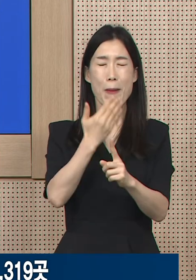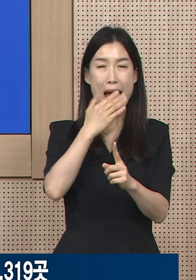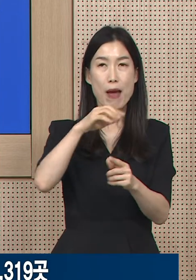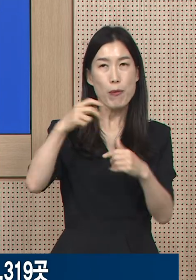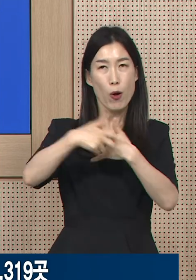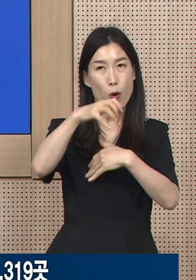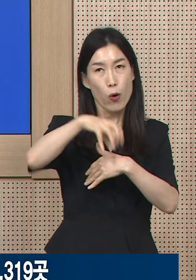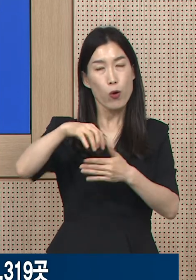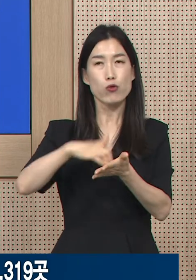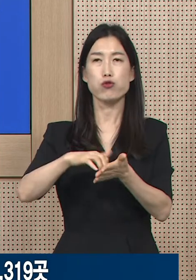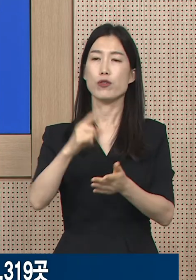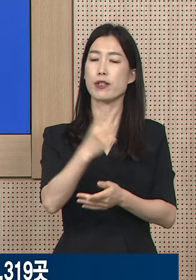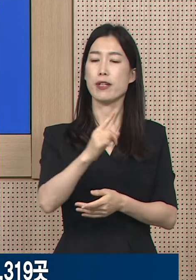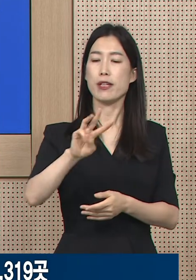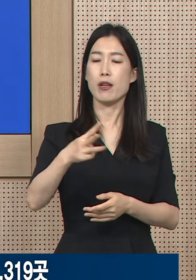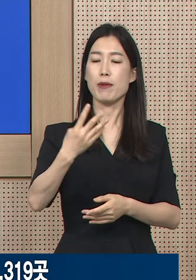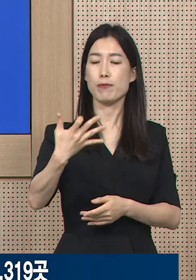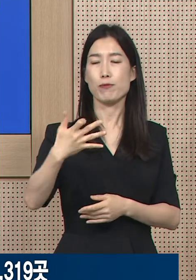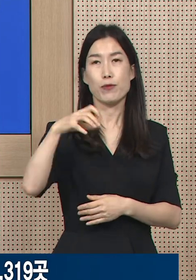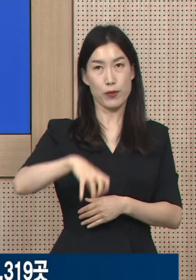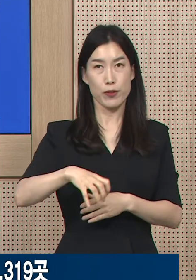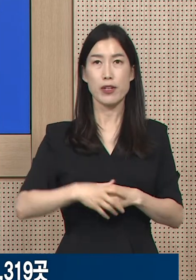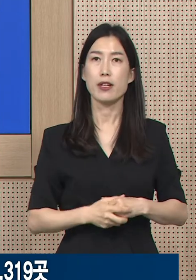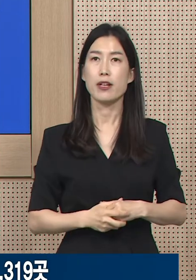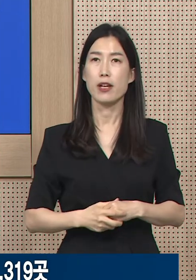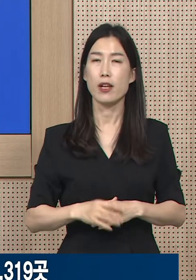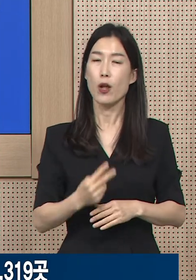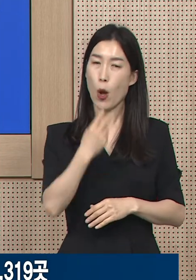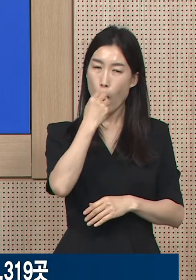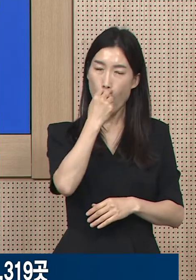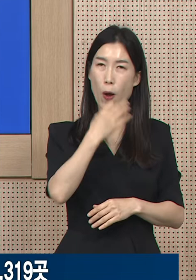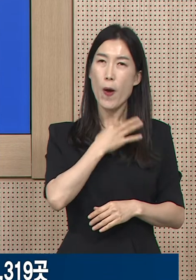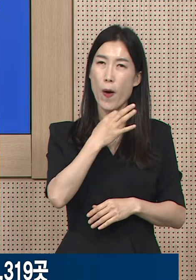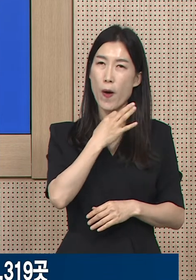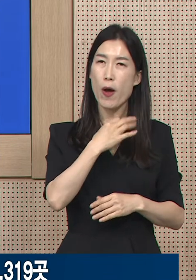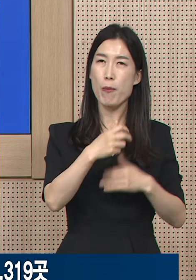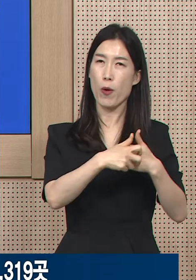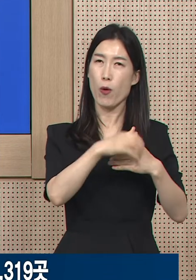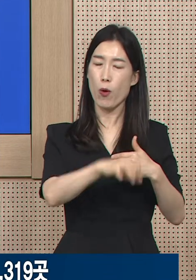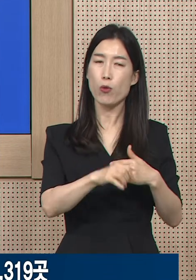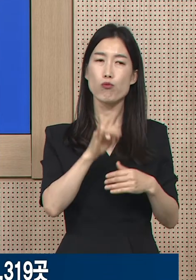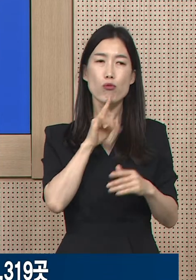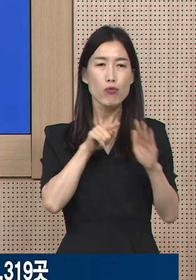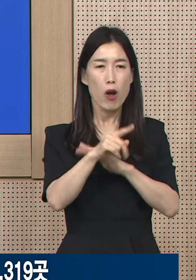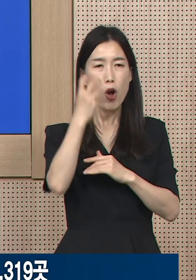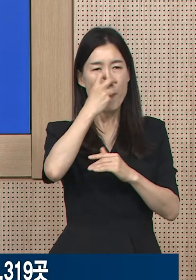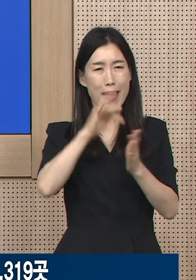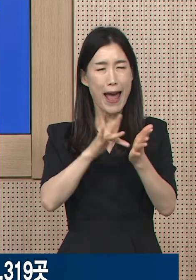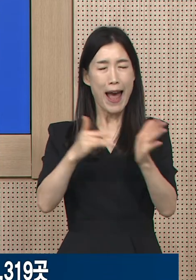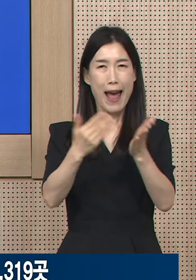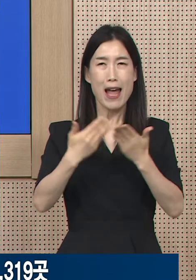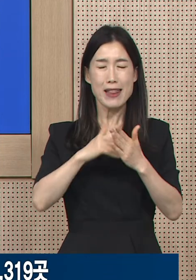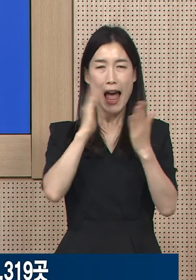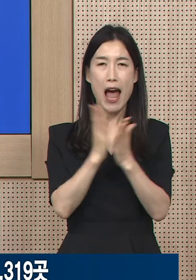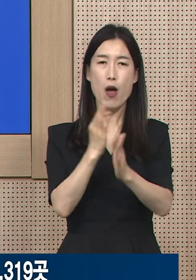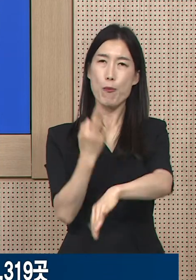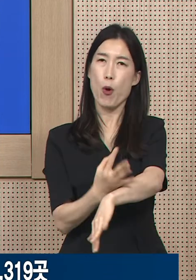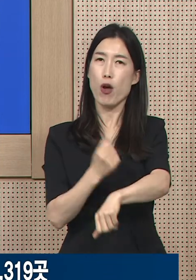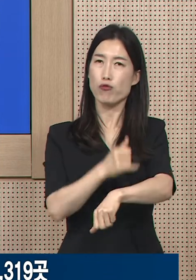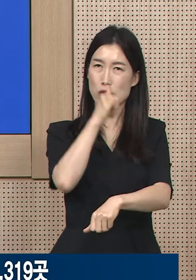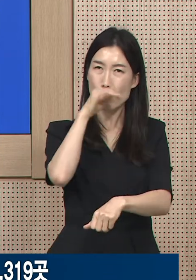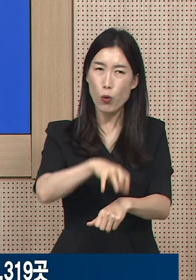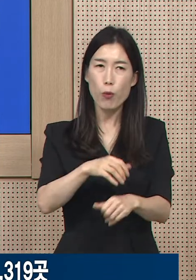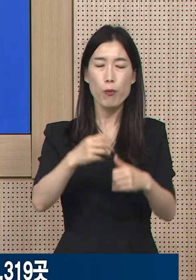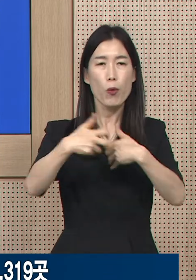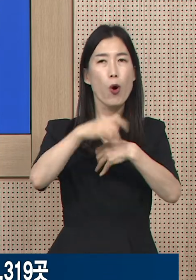호흡기 환자진료센터와 원스톱 치료기간 현황은 주요 포털사이트 검색 또는 코로나19 누리집 및 건강보험심사원평가원